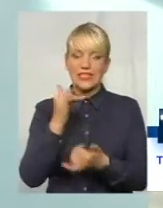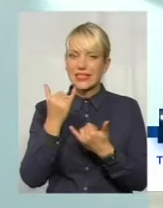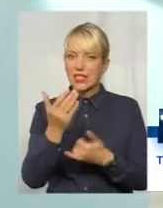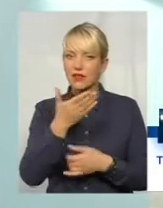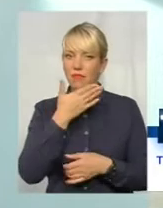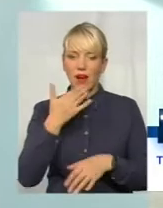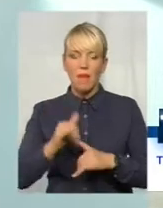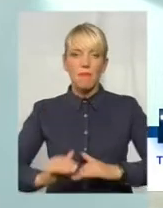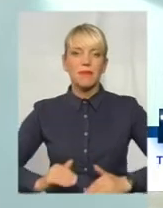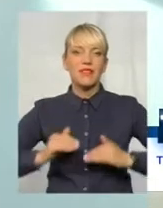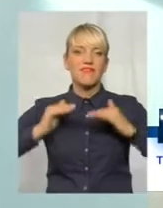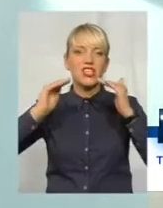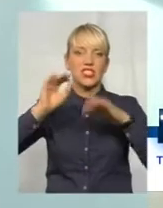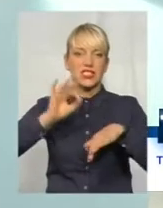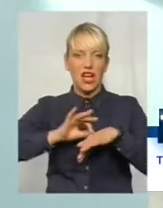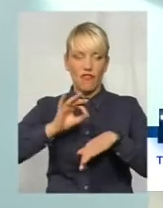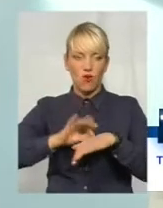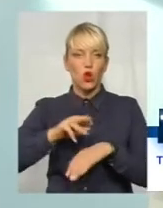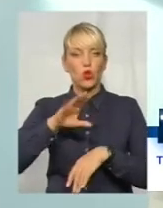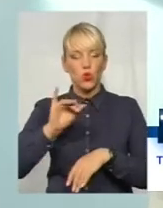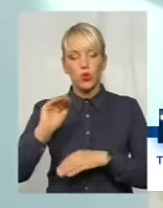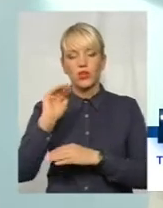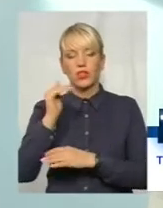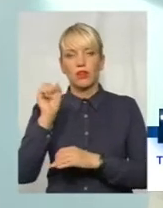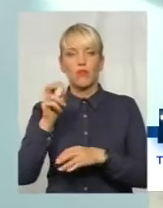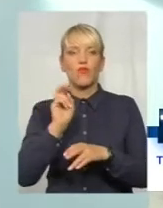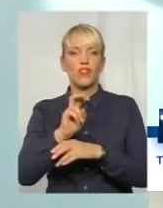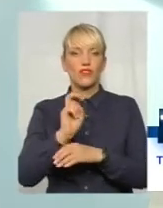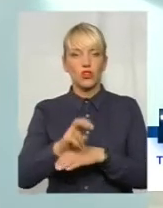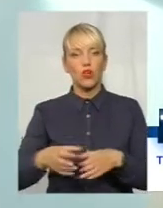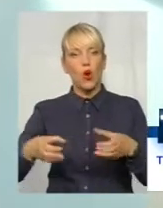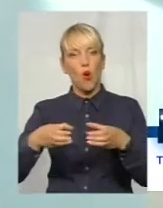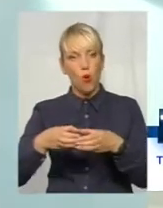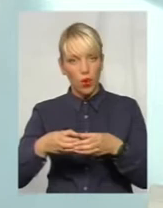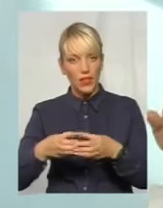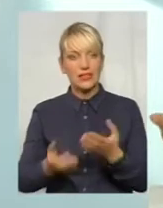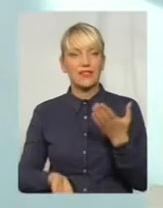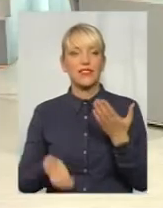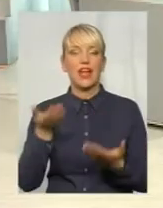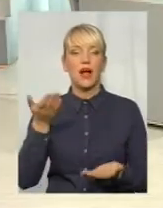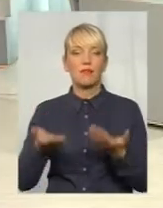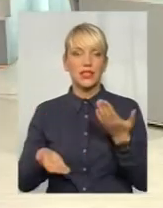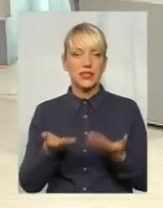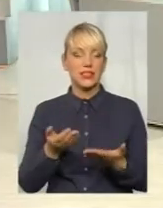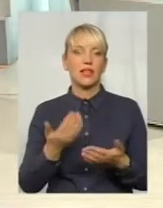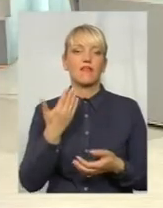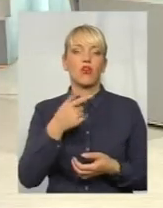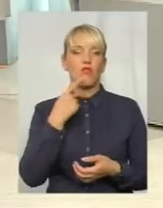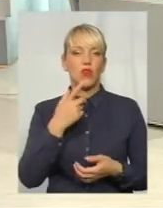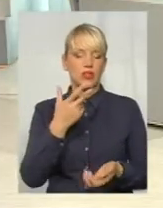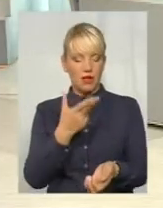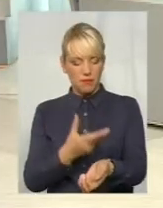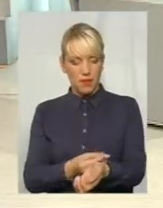підвищення захворюваності на це саме захворювання, дитина може відвідувати колектив. Якщо, до прикладу, ви кажете, реакція МАНТУ.